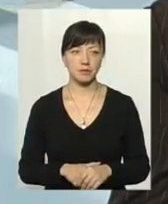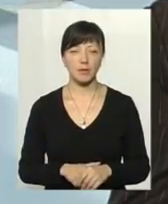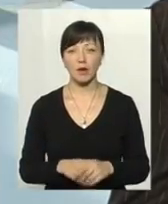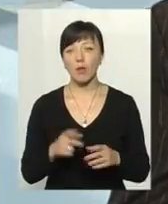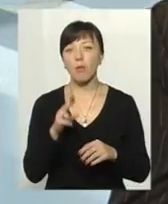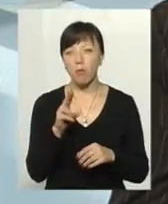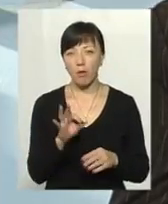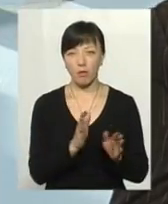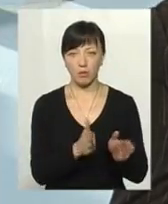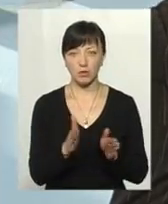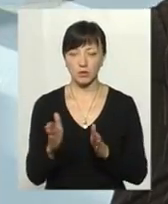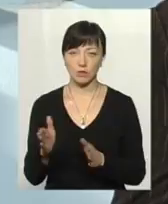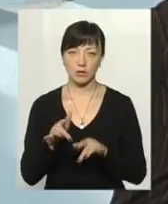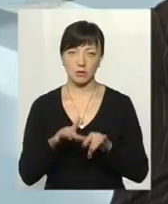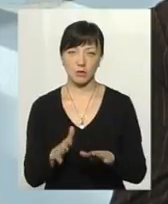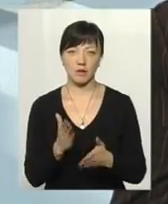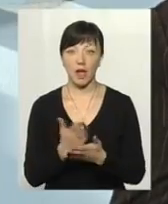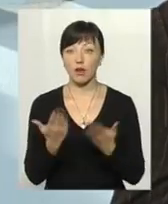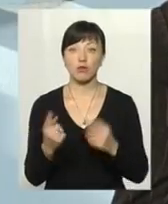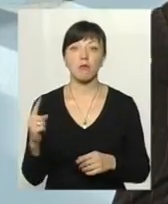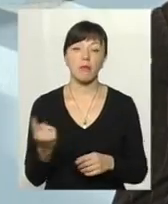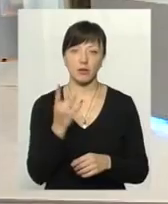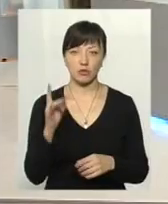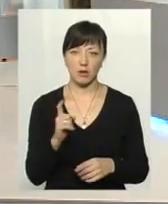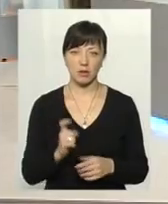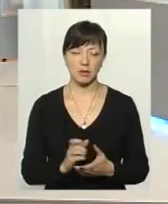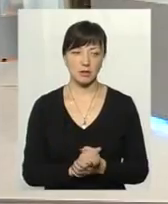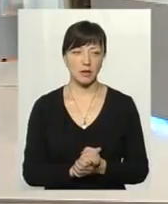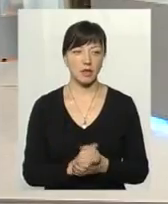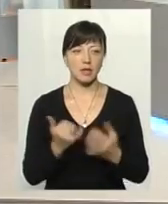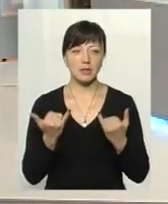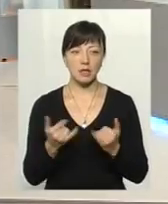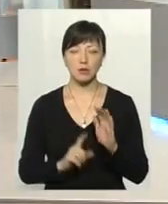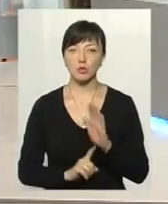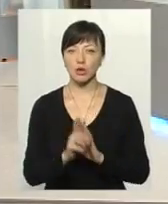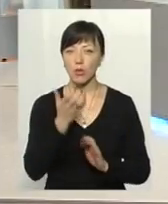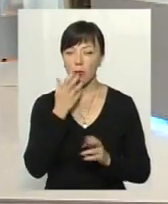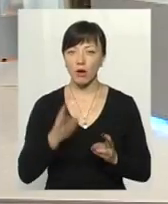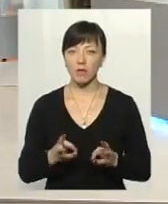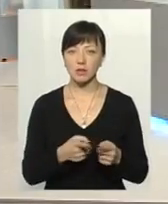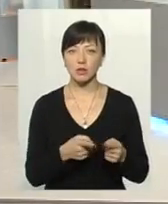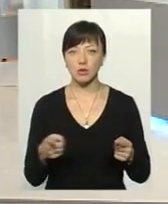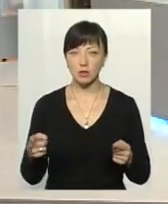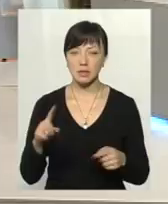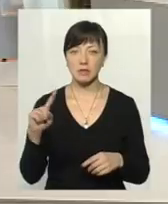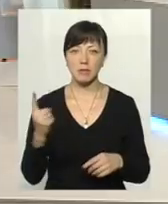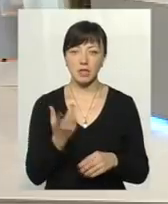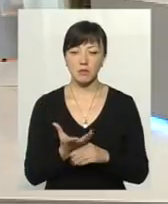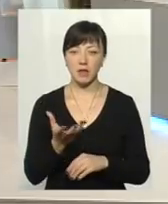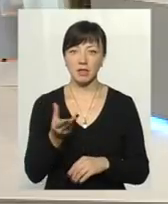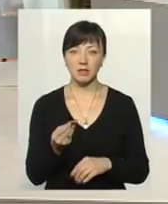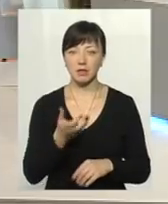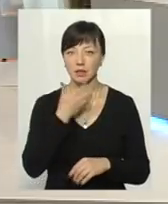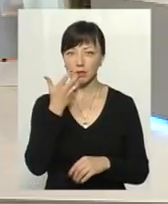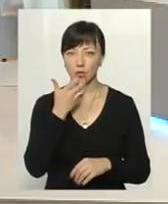По процедурі для справи. Так, що це вперше. Ну, от зараз, з початком опалювального сезону, із першими платіжками